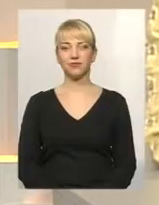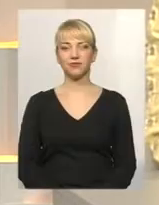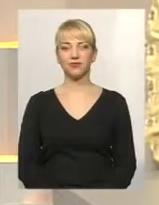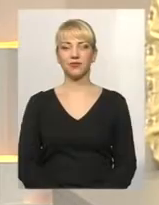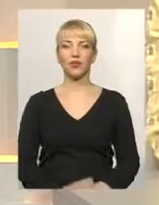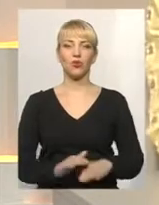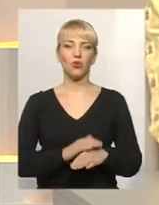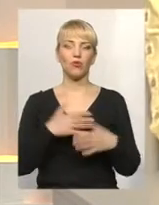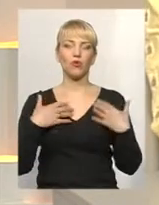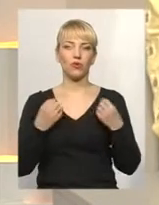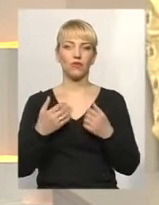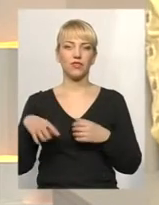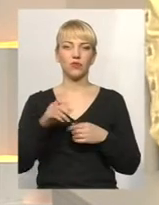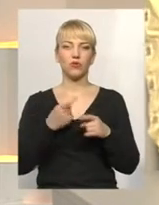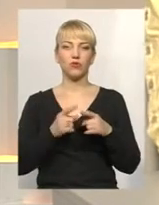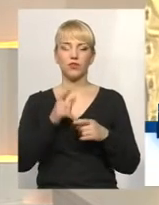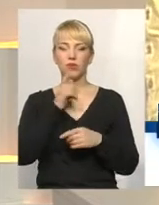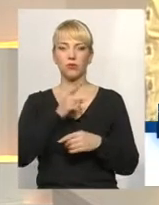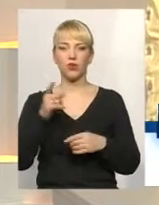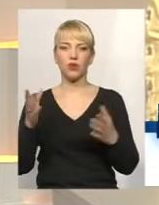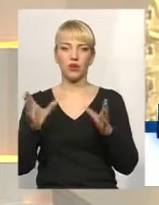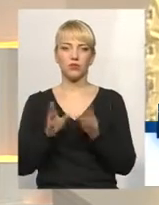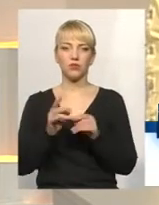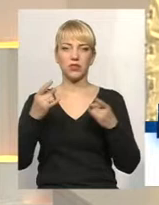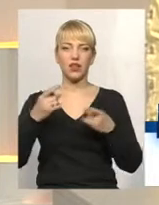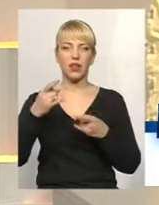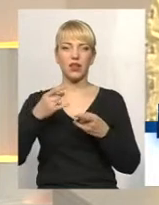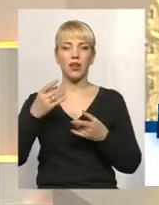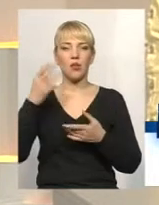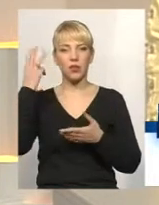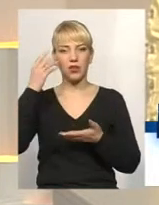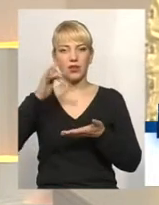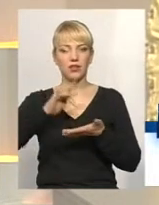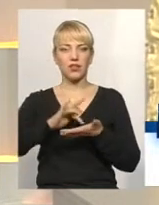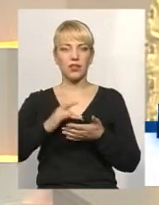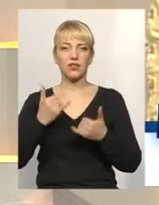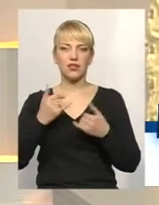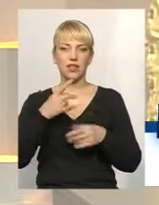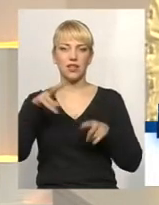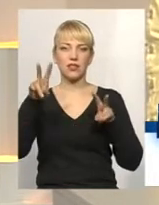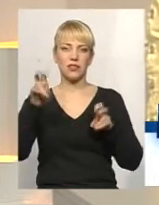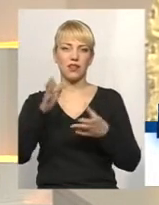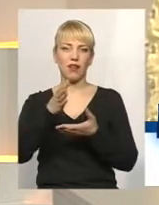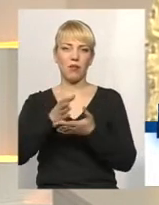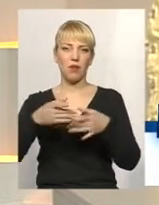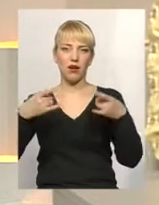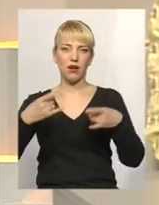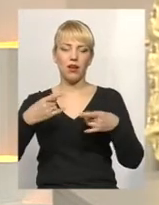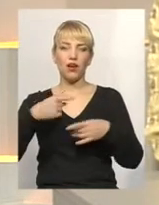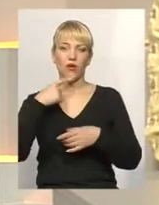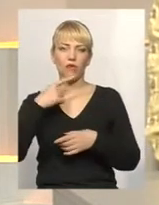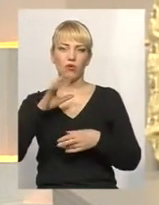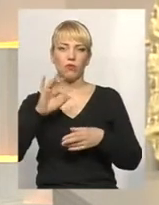Доброго здоров'я усім, хто у цій порі разом із телеканалом Поділяцентр. На часі в прямому ефірі тема. І нині ми говоримо про